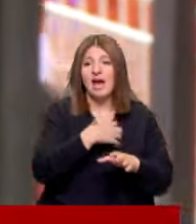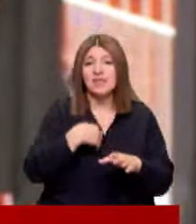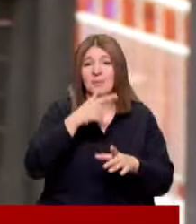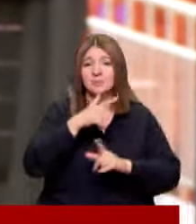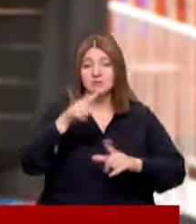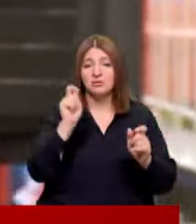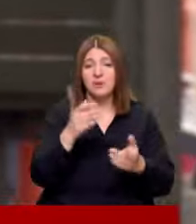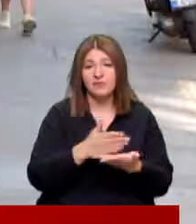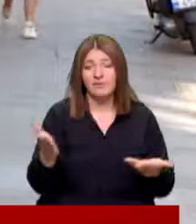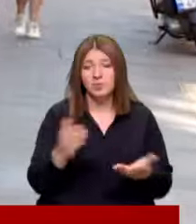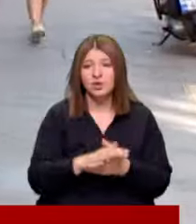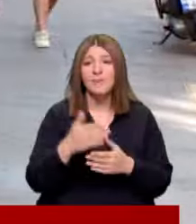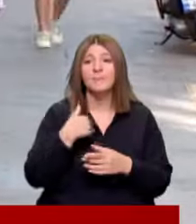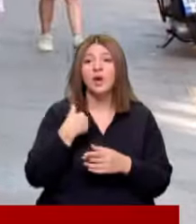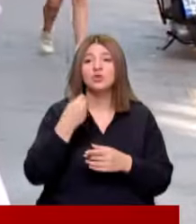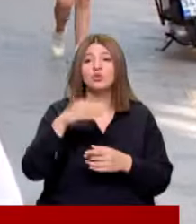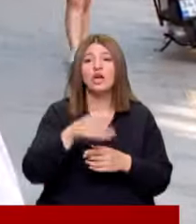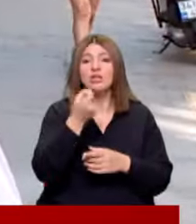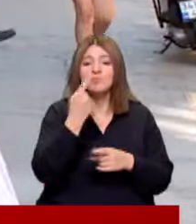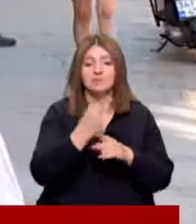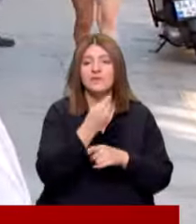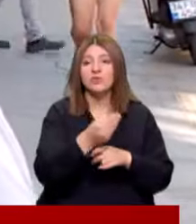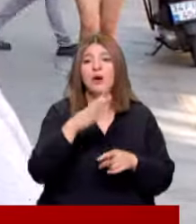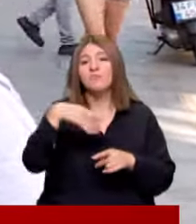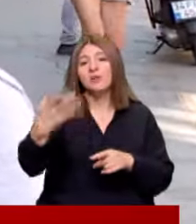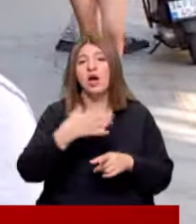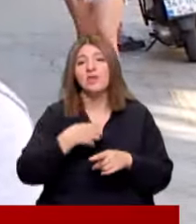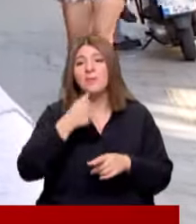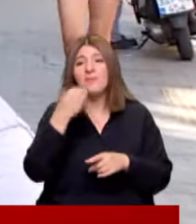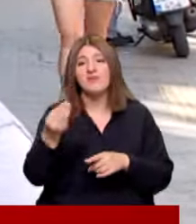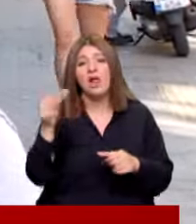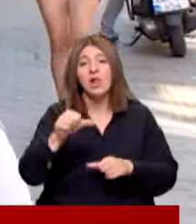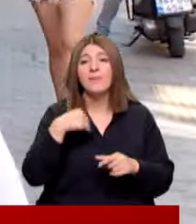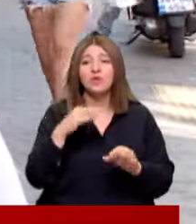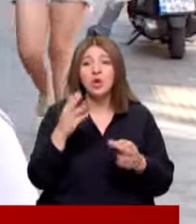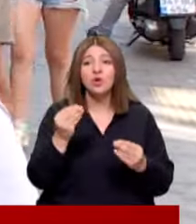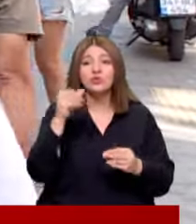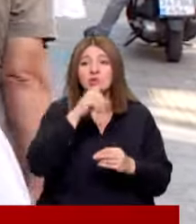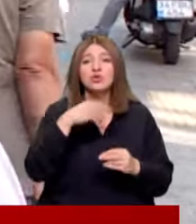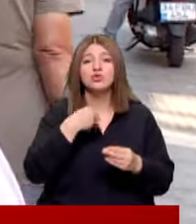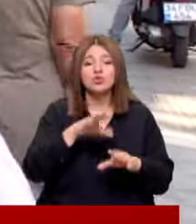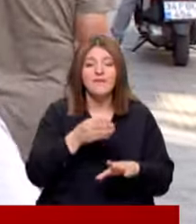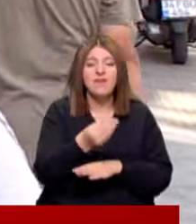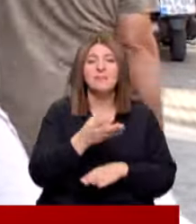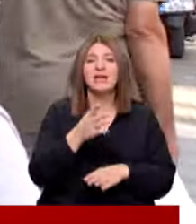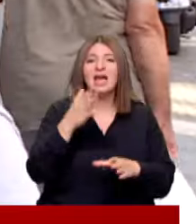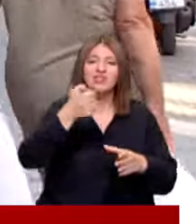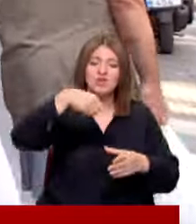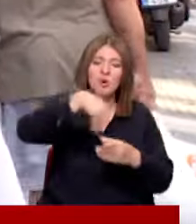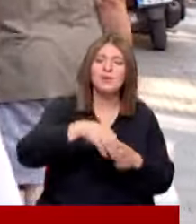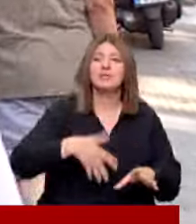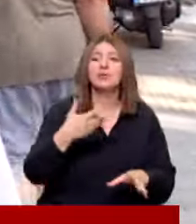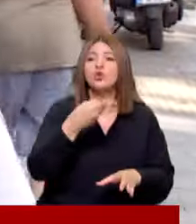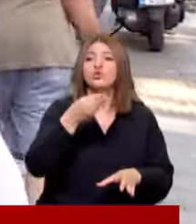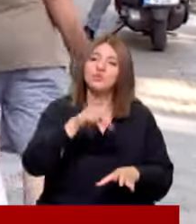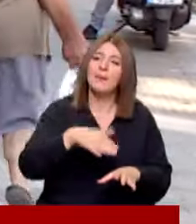yükseltmeye devam ediyor Ben çocuğuma çerez koyabiliyorsam diğer veli koyamıyor Ve ben de öyle olduğu için çocuğuma koymak istemiyorum Çünkü